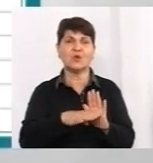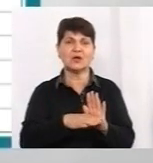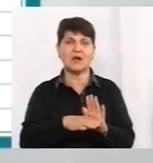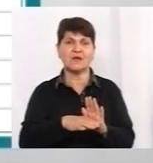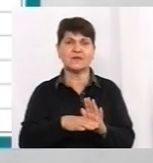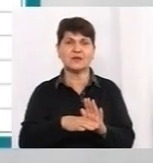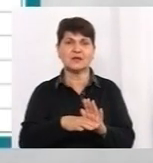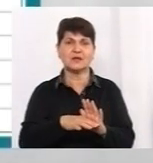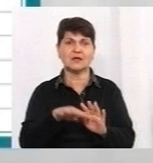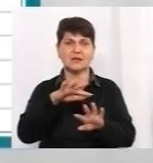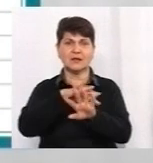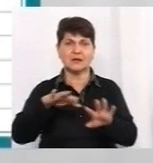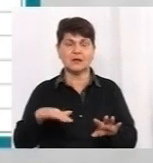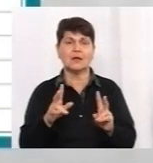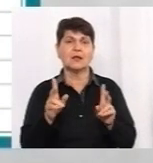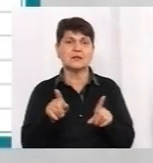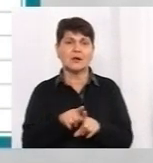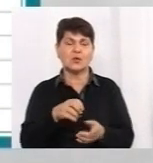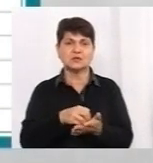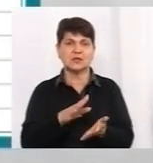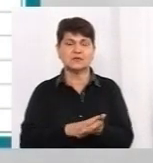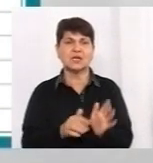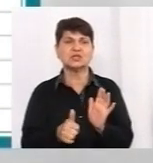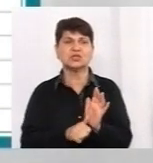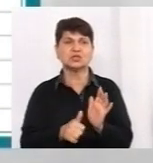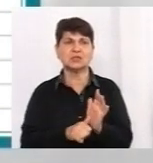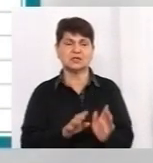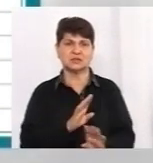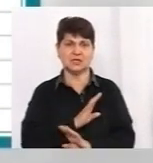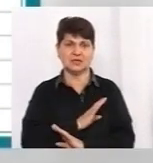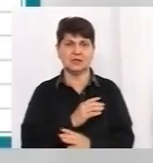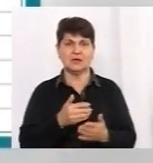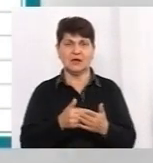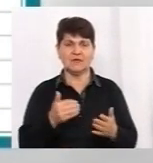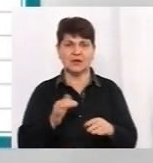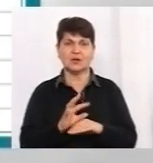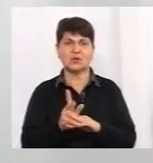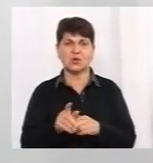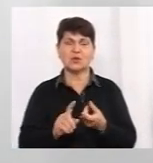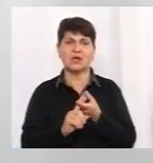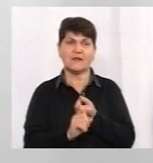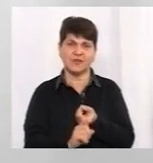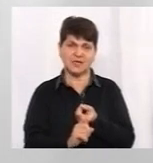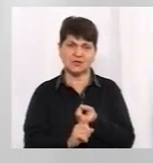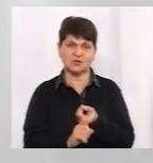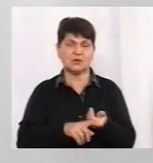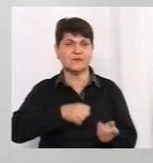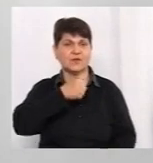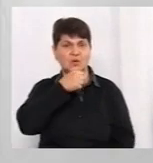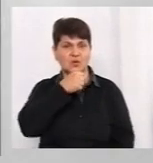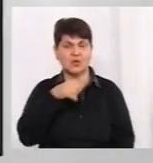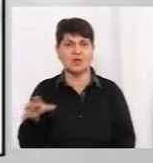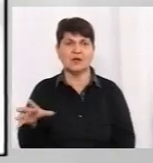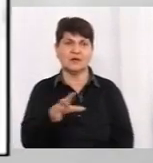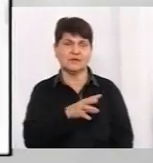виглядає. Також зареєстровано 6 летальних випадків від коронавірусної інфекції у дорослих. Всі